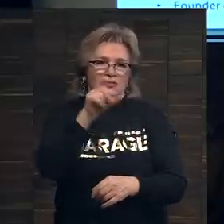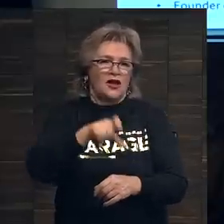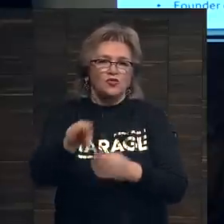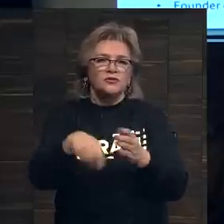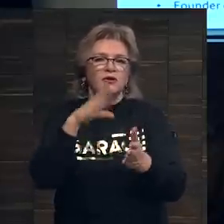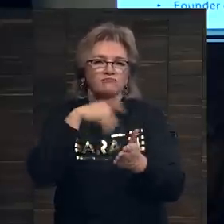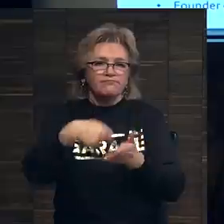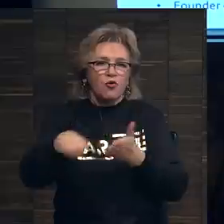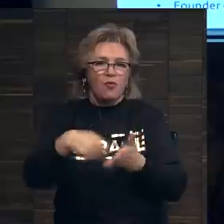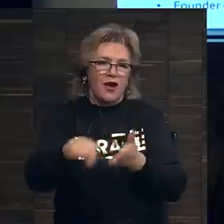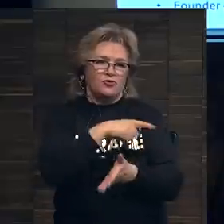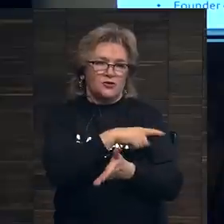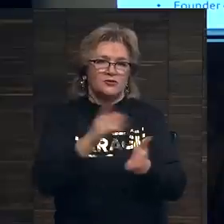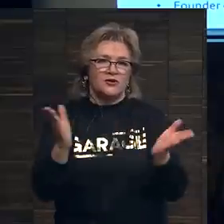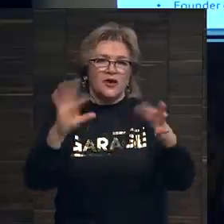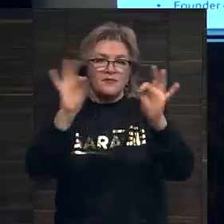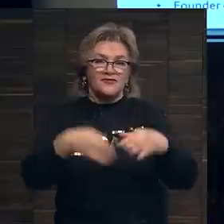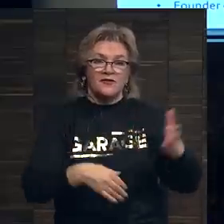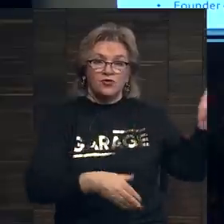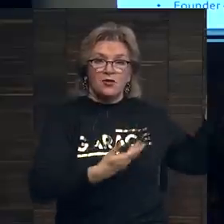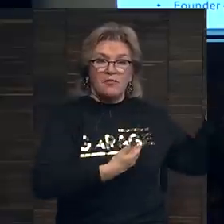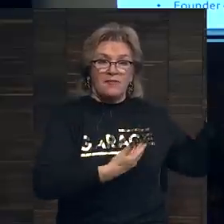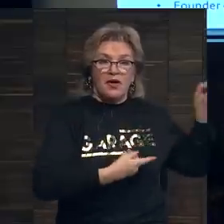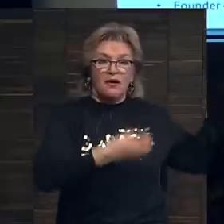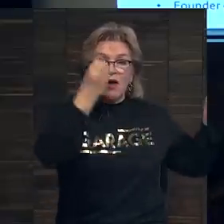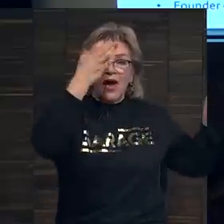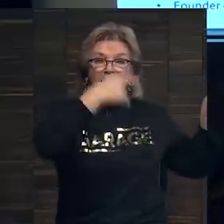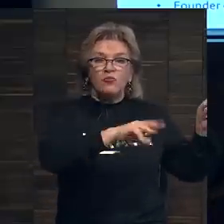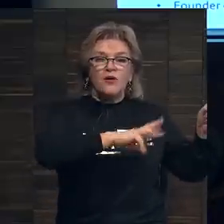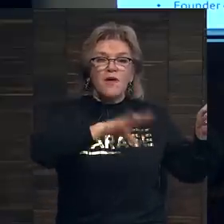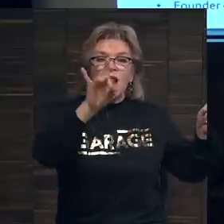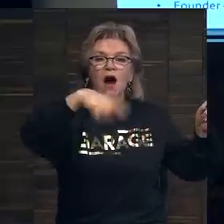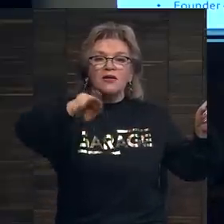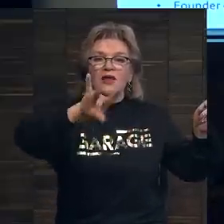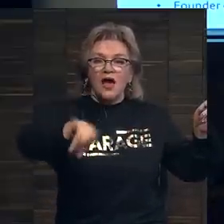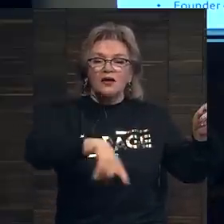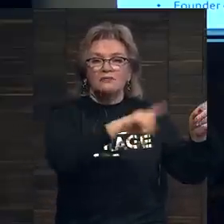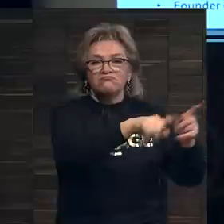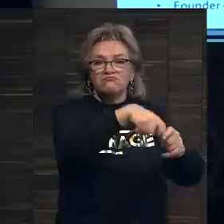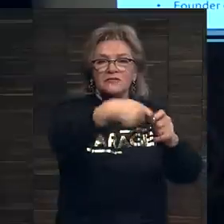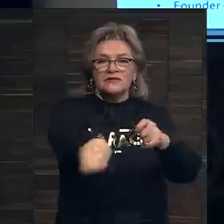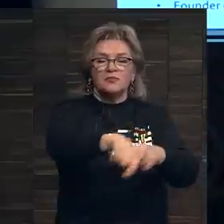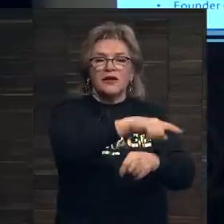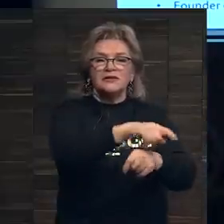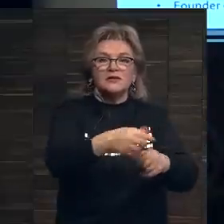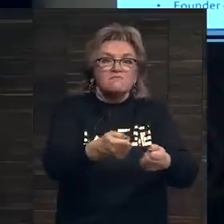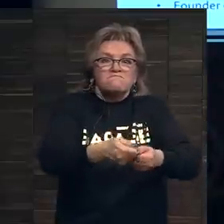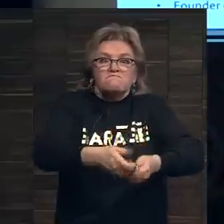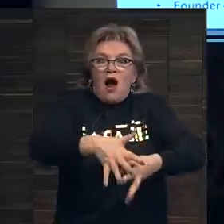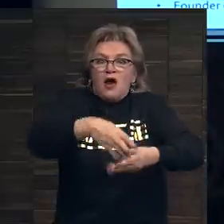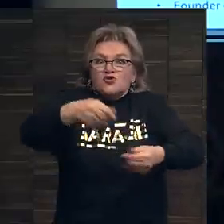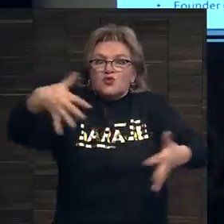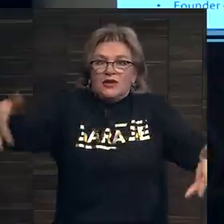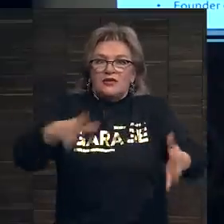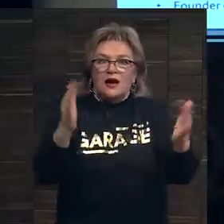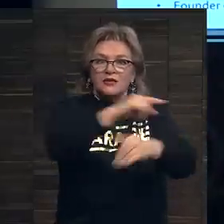покупают произведения искусства. Вот вам пример. Этот японский миллиардер заплатил массу денег за эту